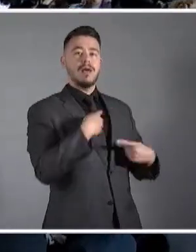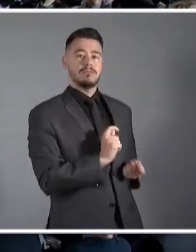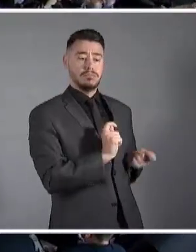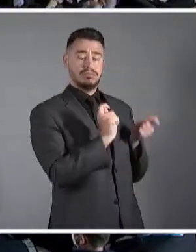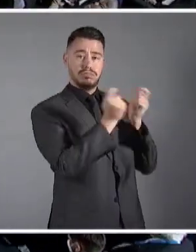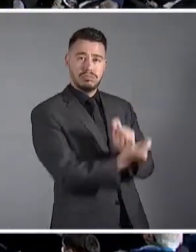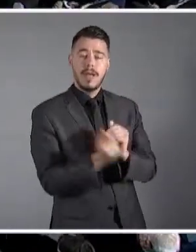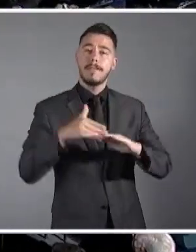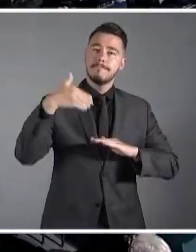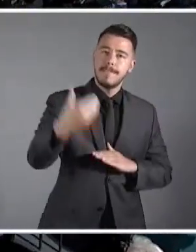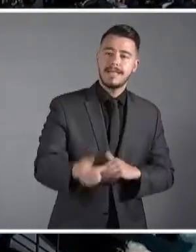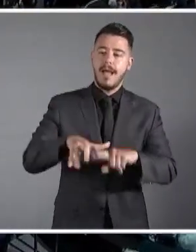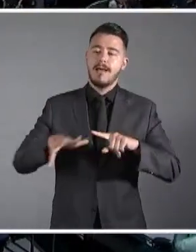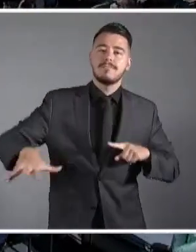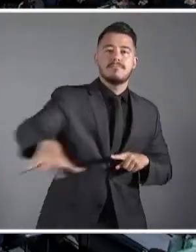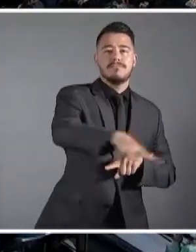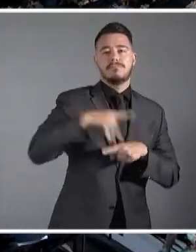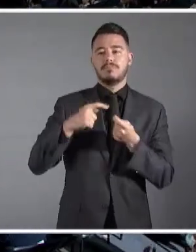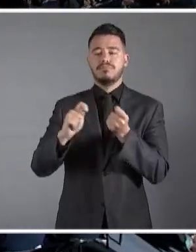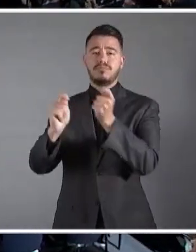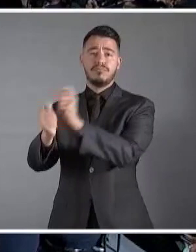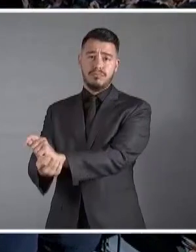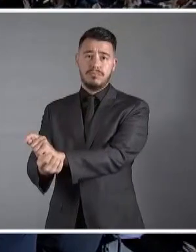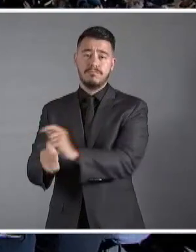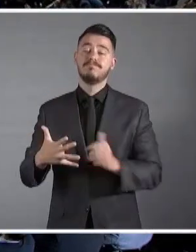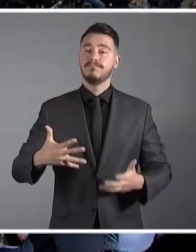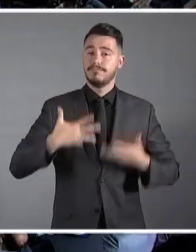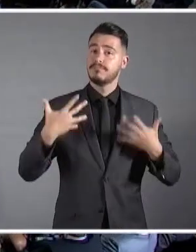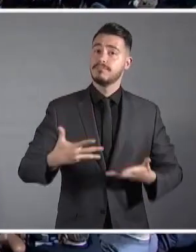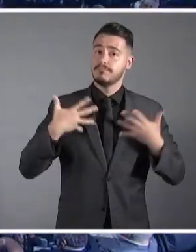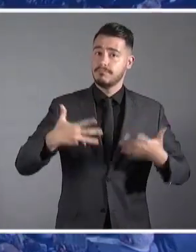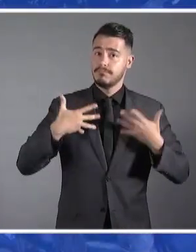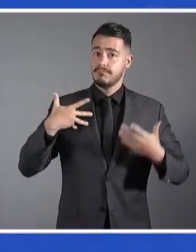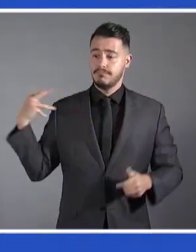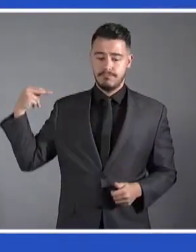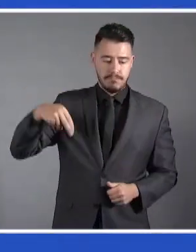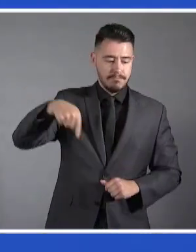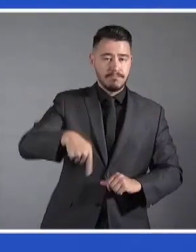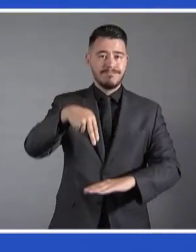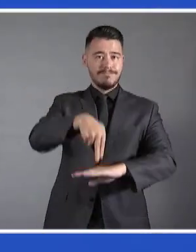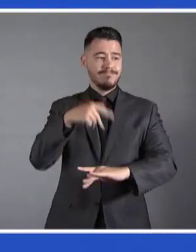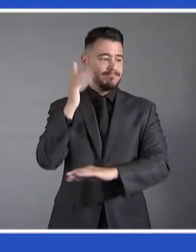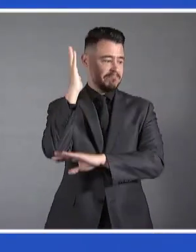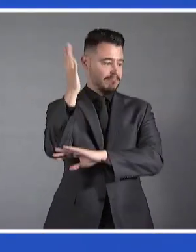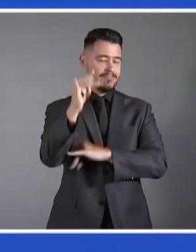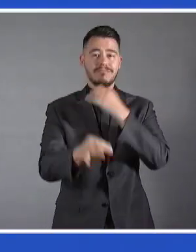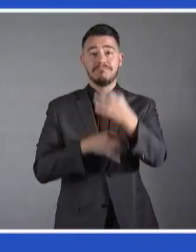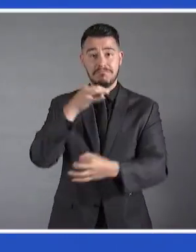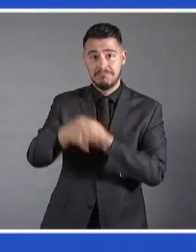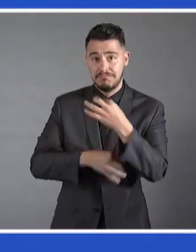μας. Δεν σας κρύβω ότι είναι μεγάλη χαρά μου που βρίσκομαι και πάλι εδώ, μαζί σας και κοντά σας,